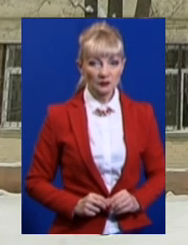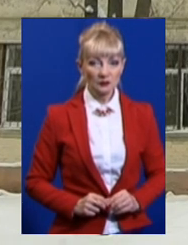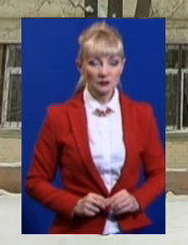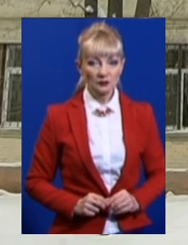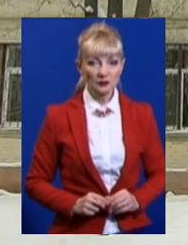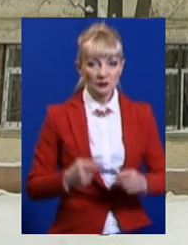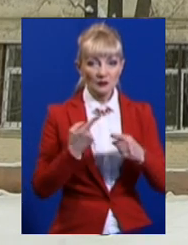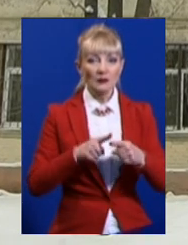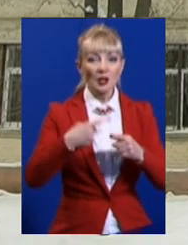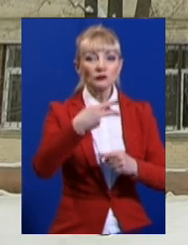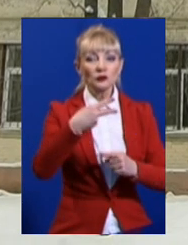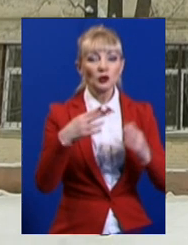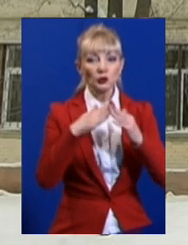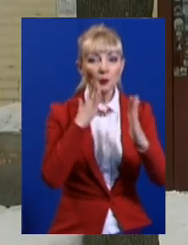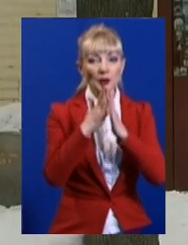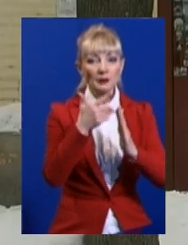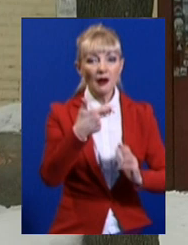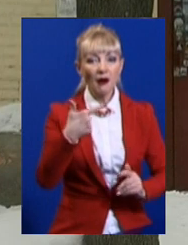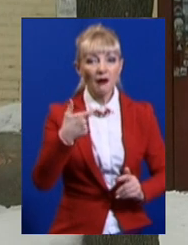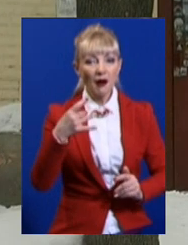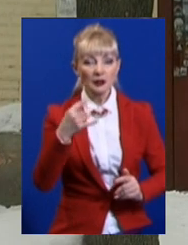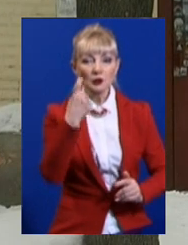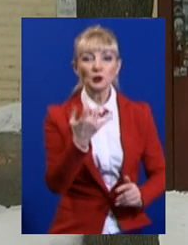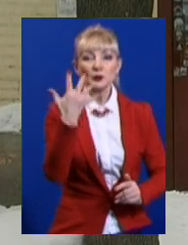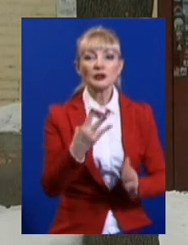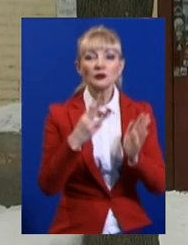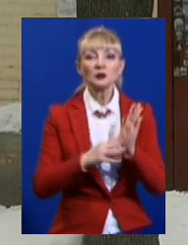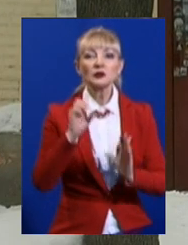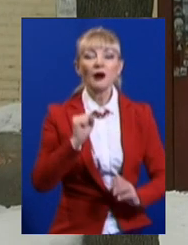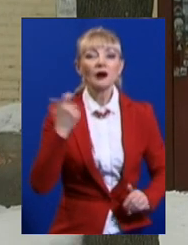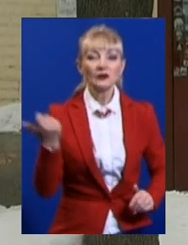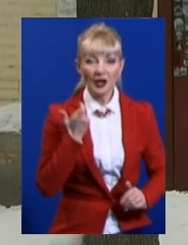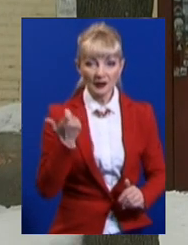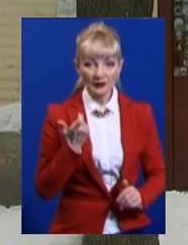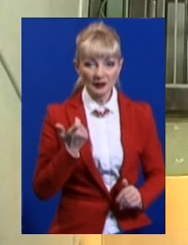Це двоповерхівка на проспекті Гагаріна, 158А в Харкові.